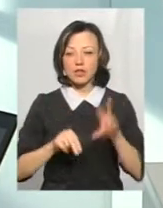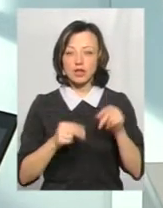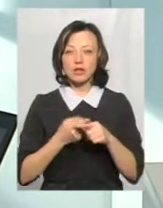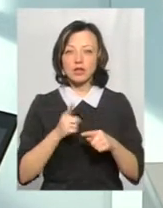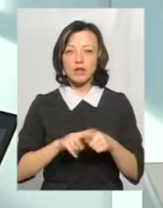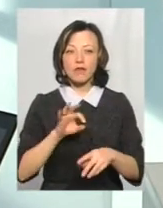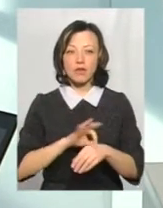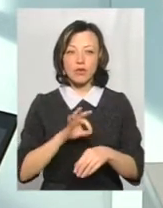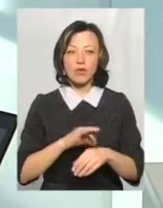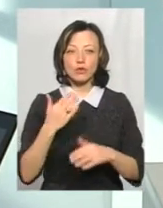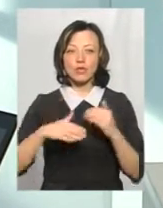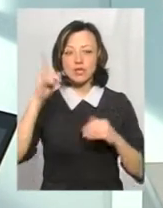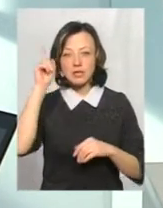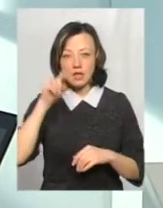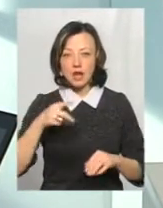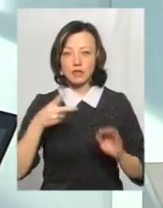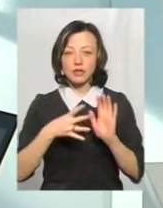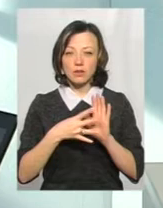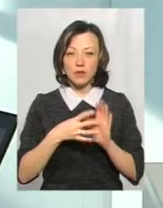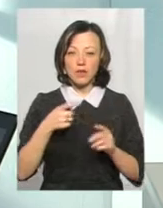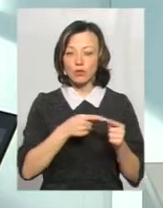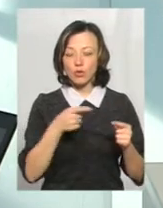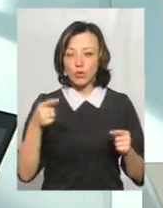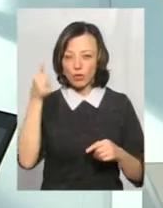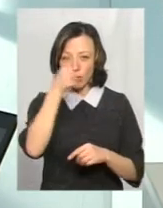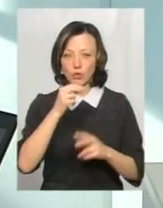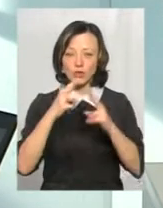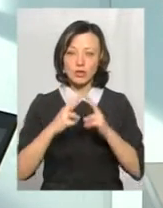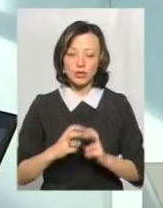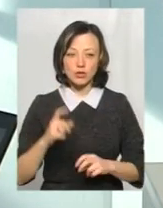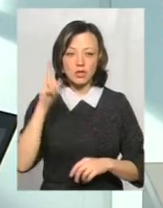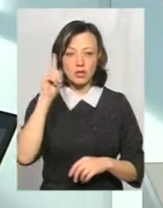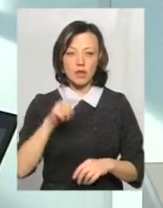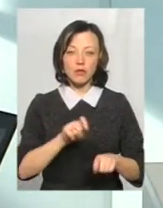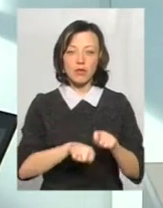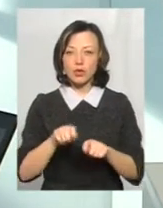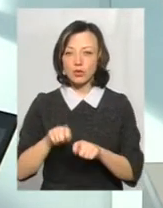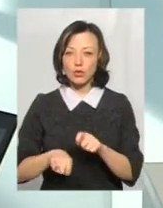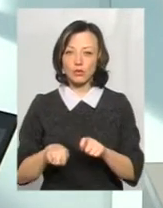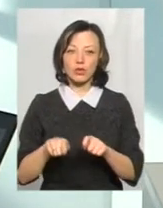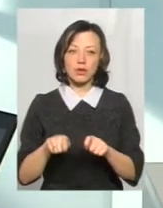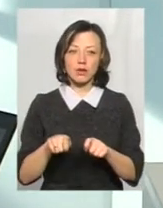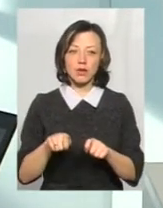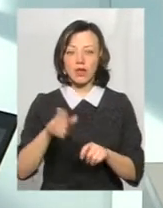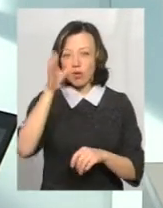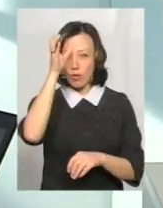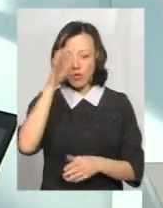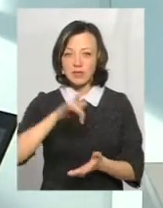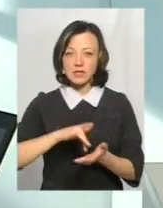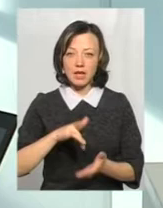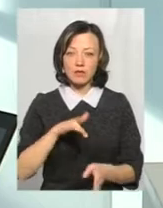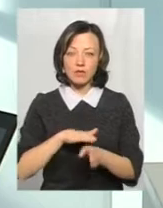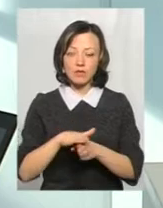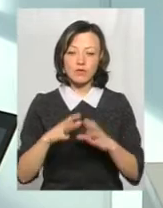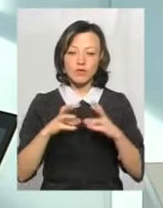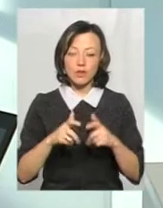що це хвороба, яку ми вже знаємо з 2009 року, вже всі досліджують, моніторять, повно центрів створеного в усьому світі,